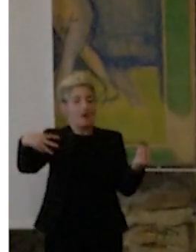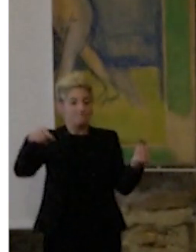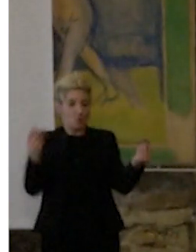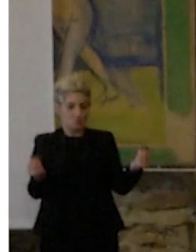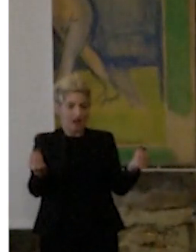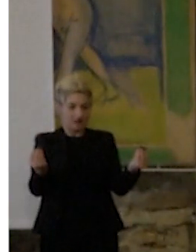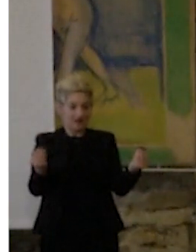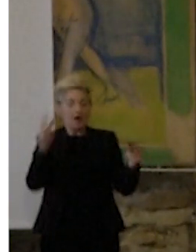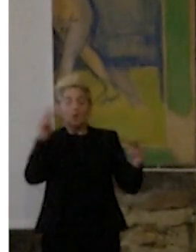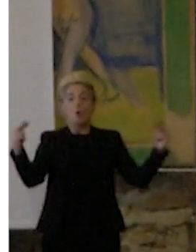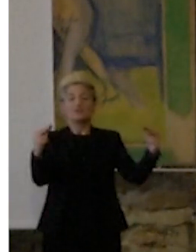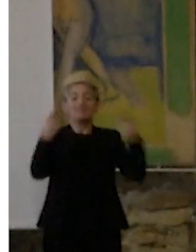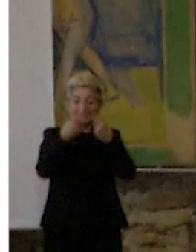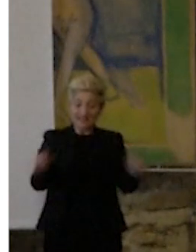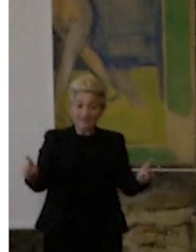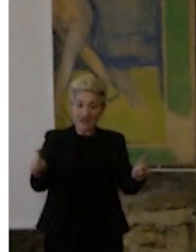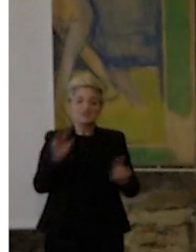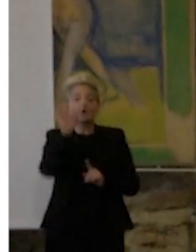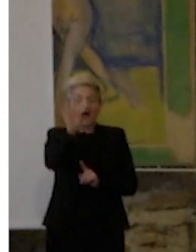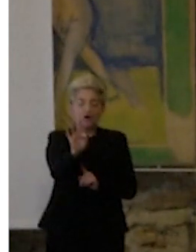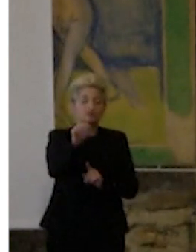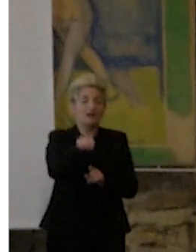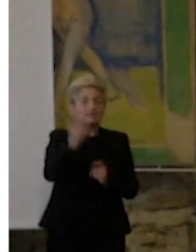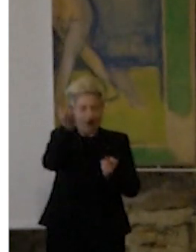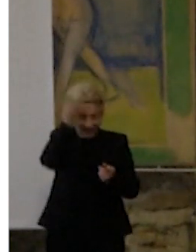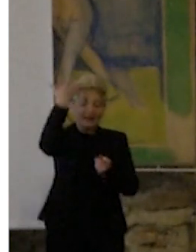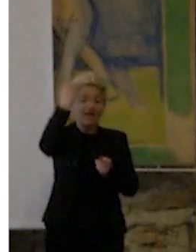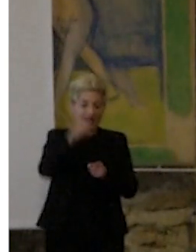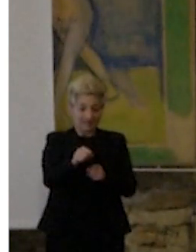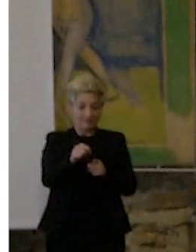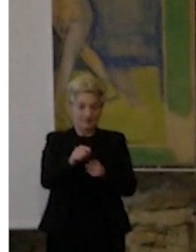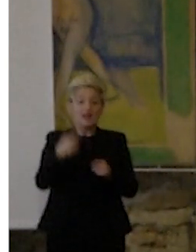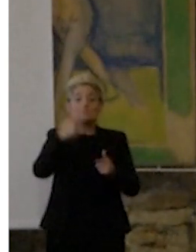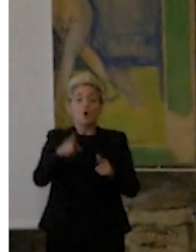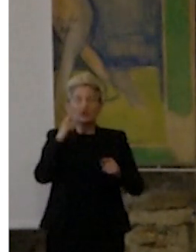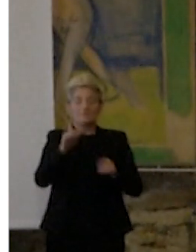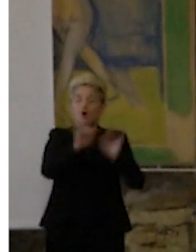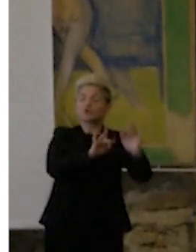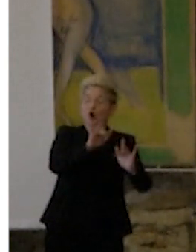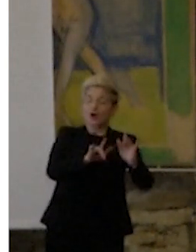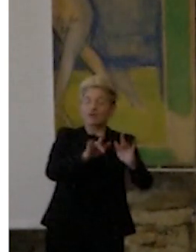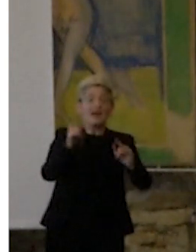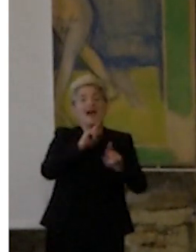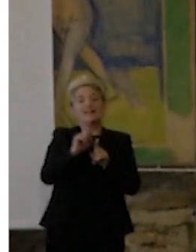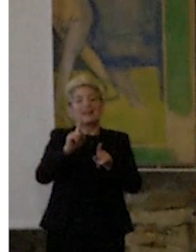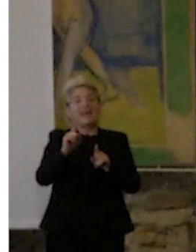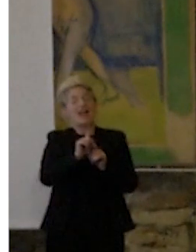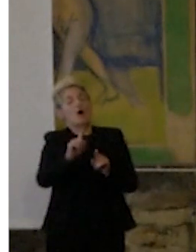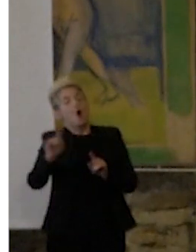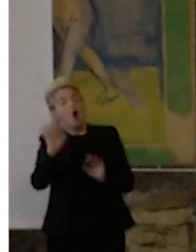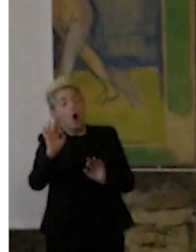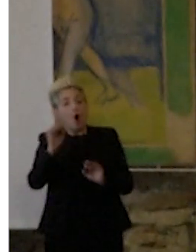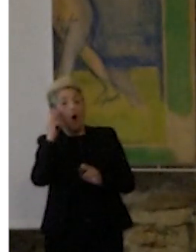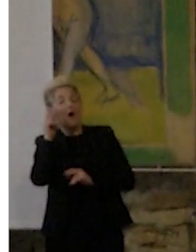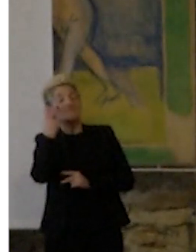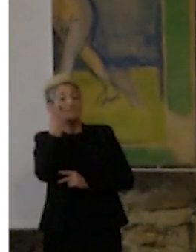diversa rispetto al guardare le cose attraverso la vista e la visione. Entrambi le due figure, Maria Montessori e